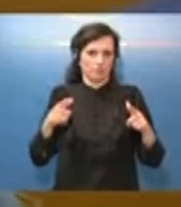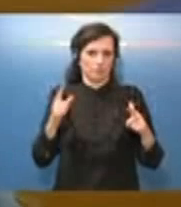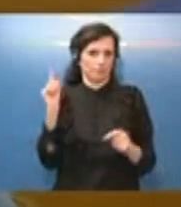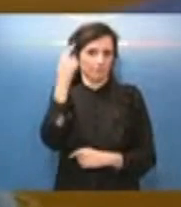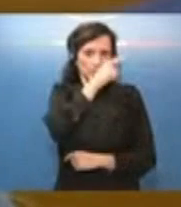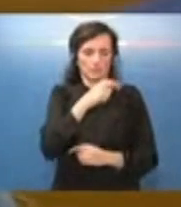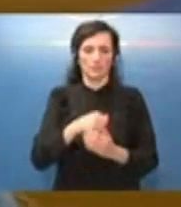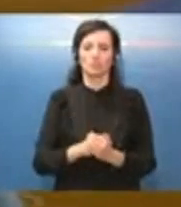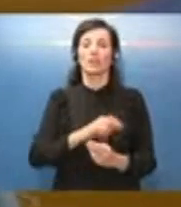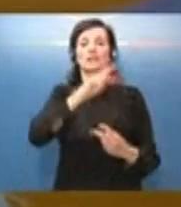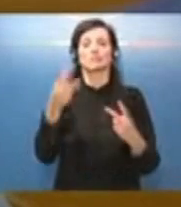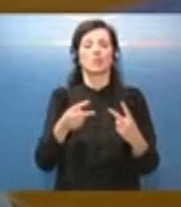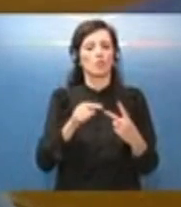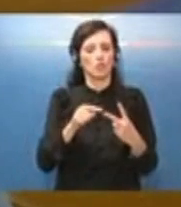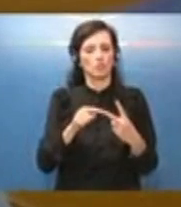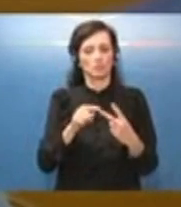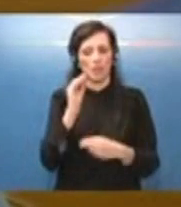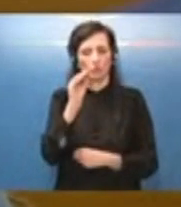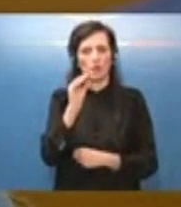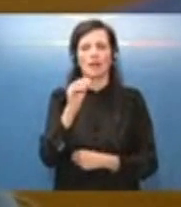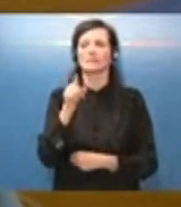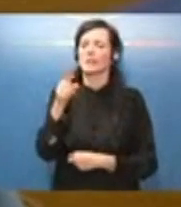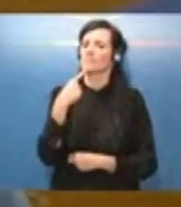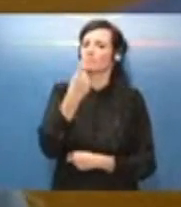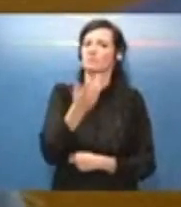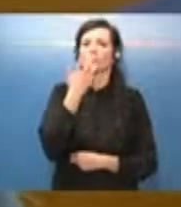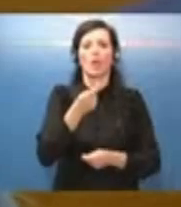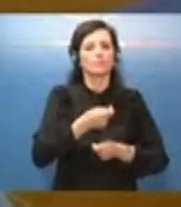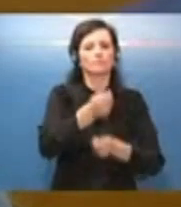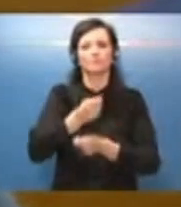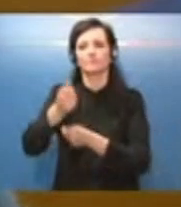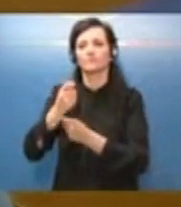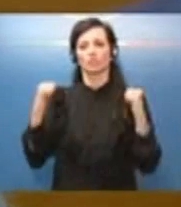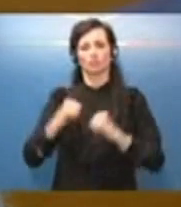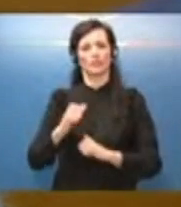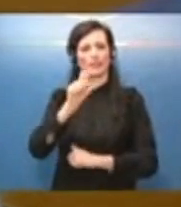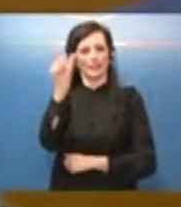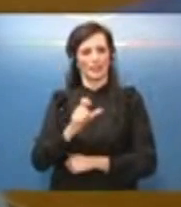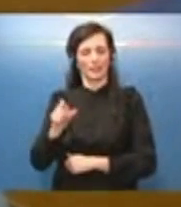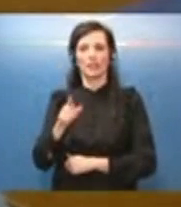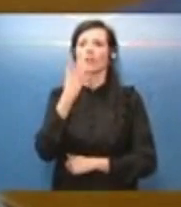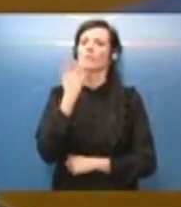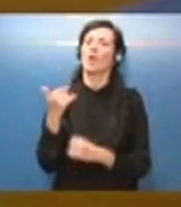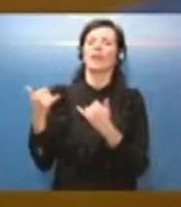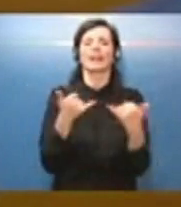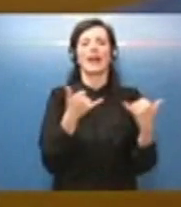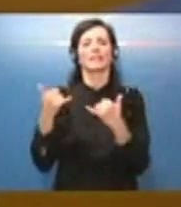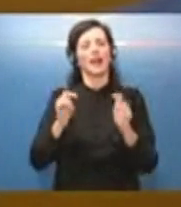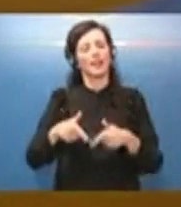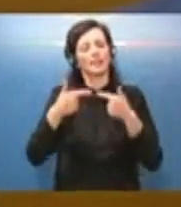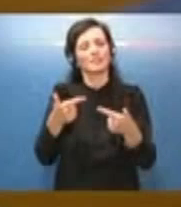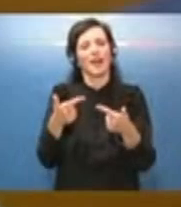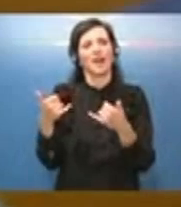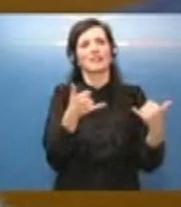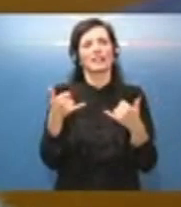l'obiettivo è quello, lo ha detto, di spingere gli italiani appunto a poter avere un Natale, consentire agli italiani di avere un